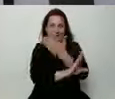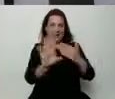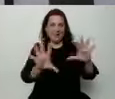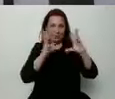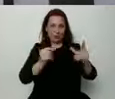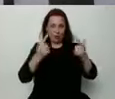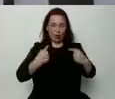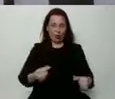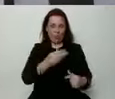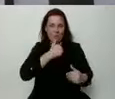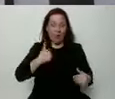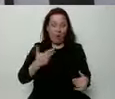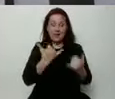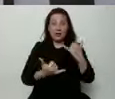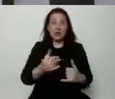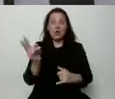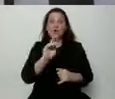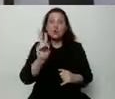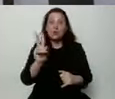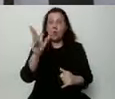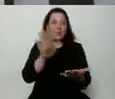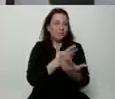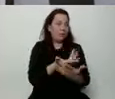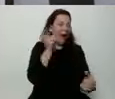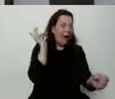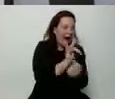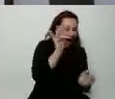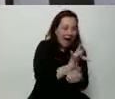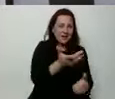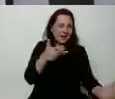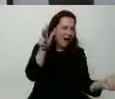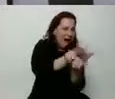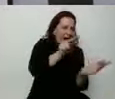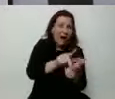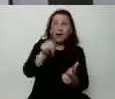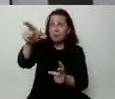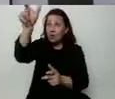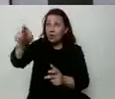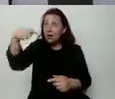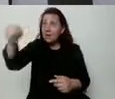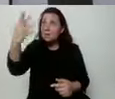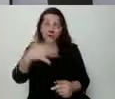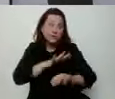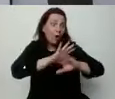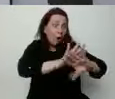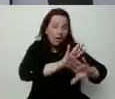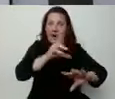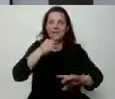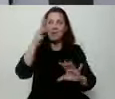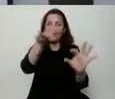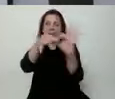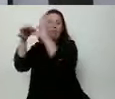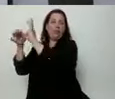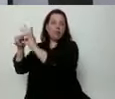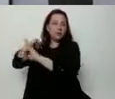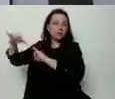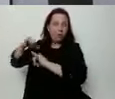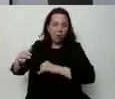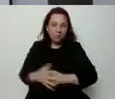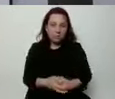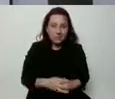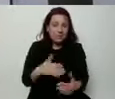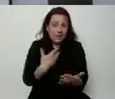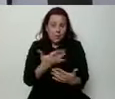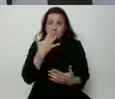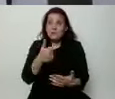bym liczył na to, że jeżeli ktokolwiek jest atakowany, to, że pan prezydent będzie go bronił, a nie zajmował stanowisko jednej partii. Dlatego ja chcę mówić o roli